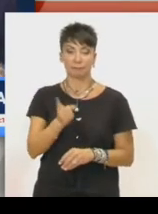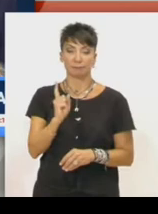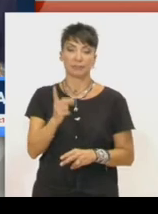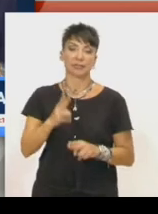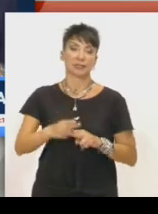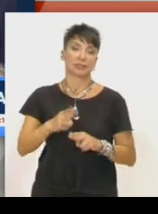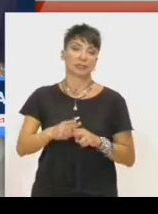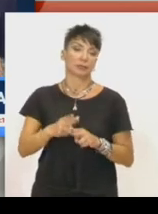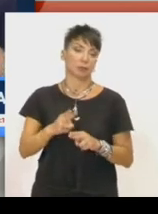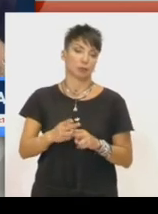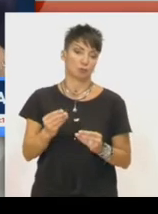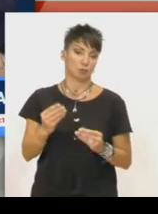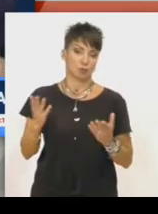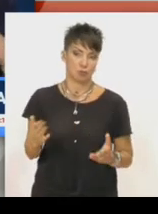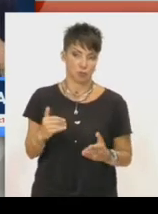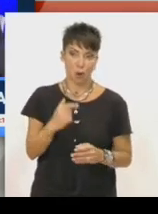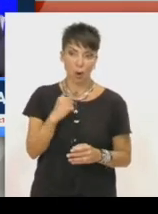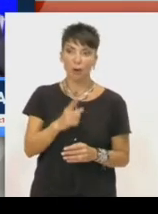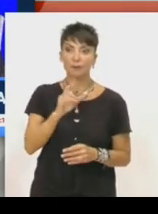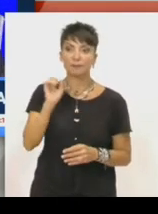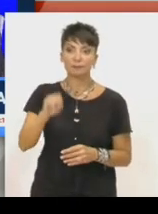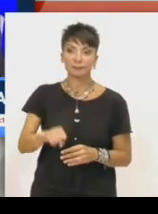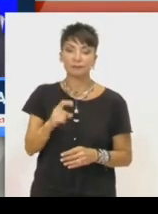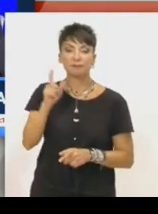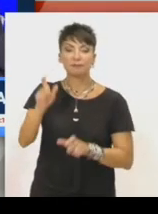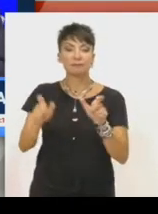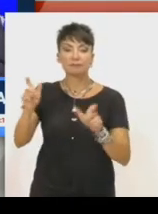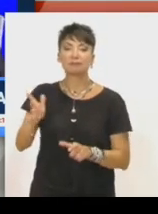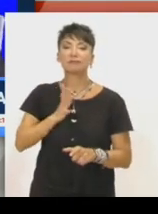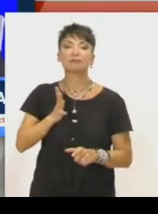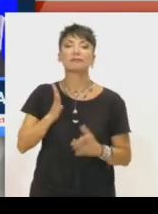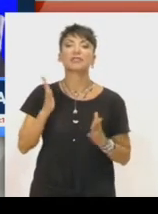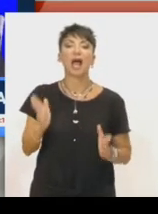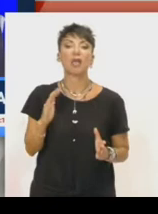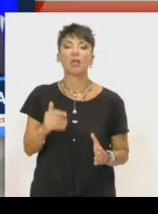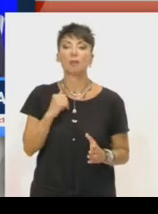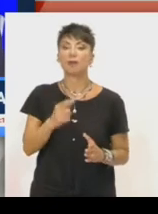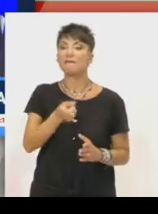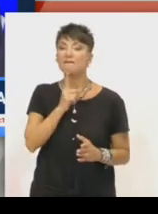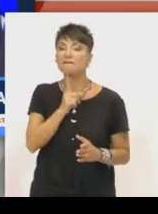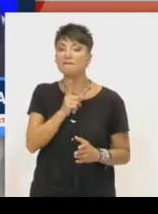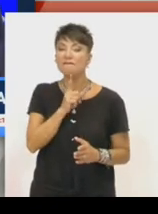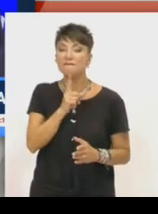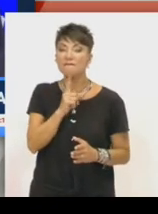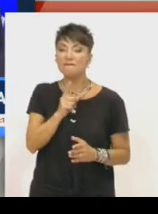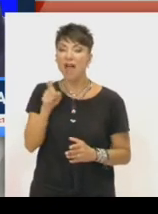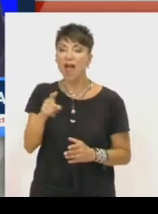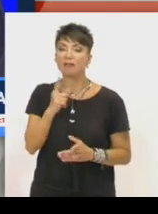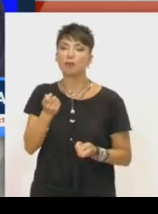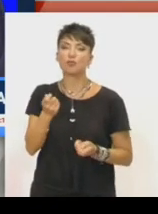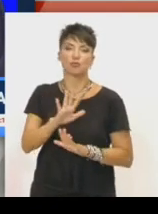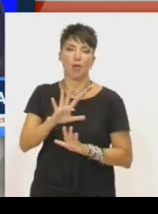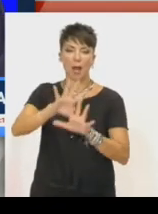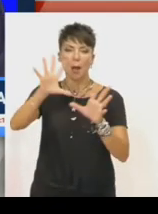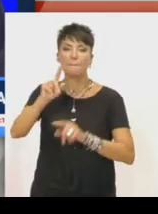μεγάλο. Σωστό. Το θέμα είναι να βρούμε αυτούς τους ανθρώπους οι οποίοι έκτισαν κυριολεκτικά αυτήν την τεράστια περιοριστία